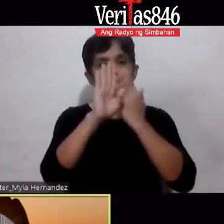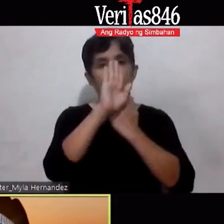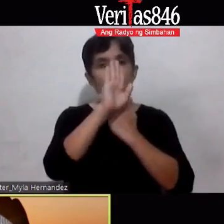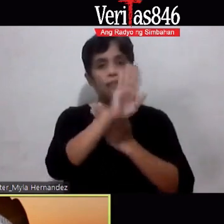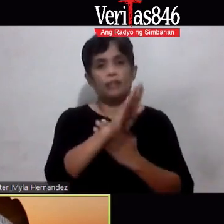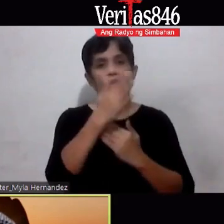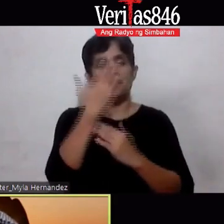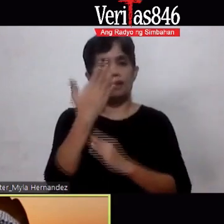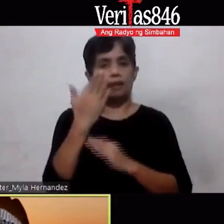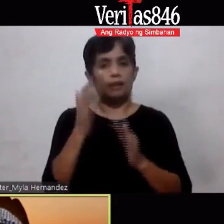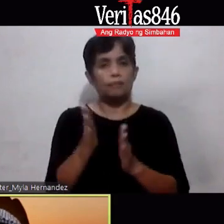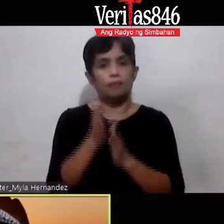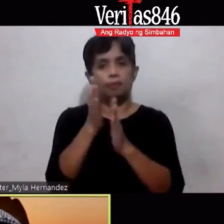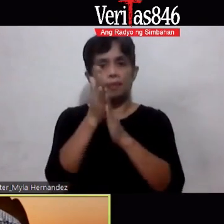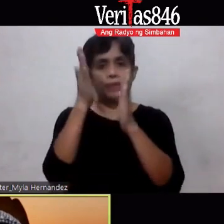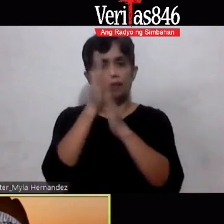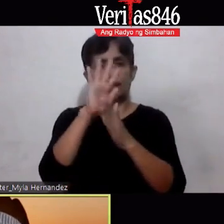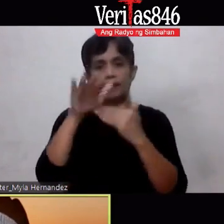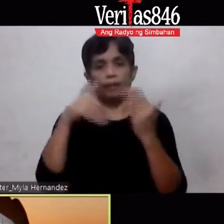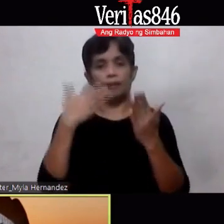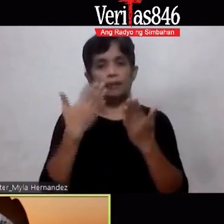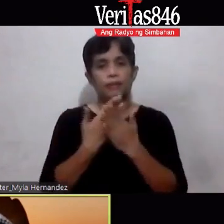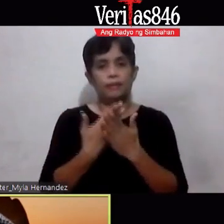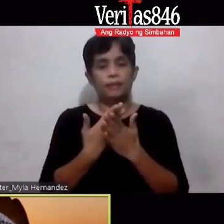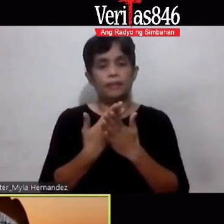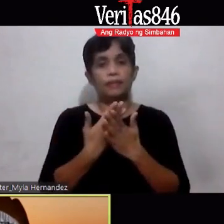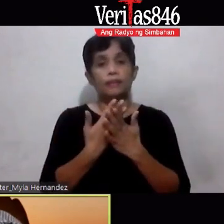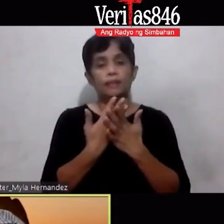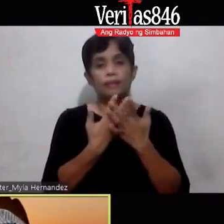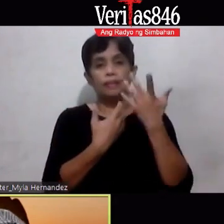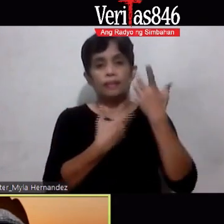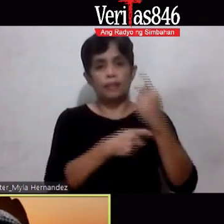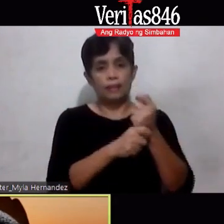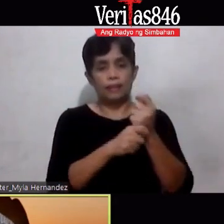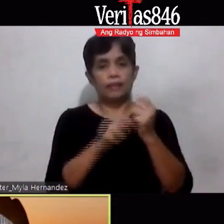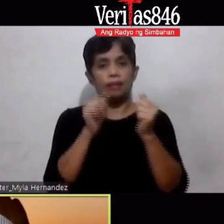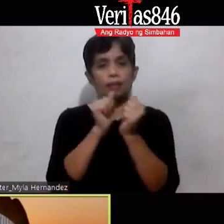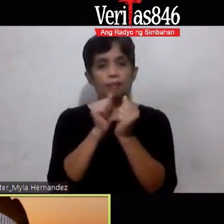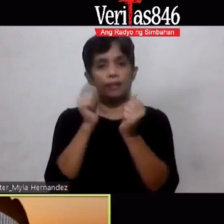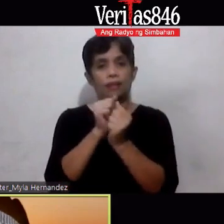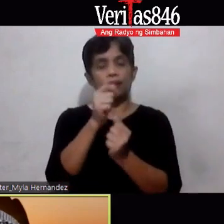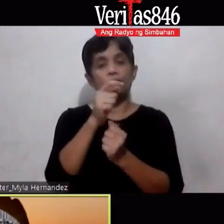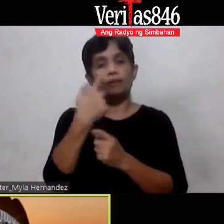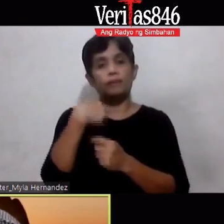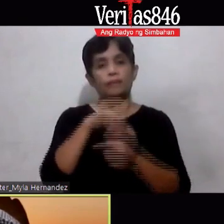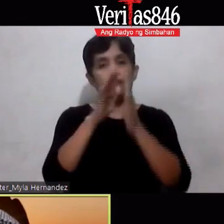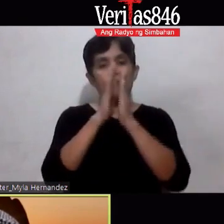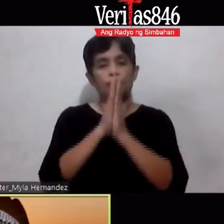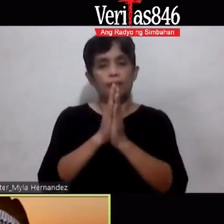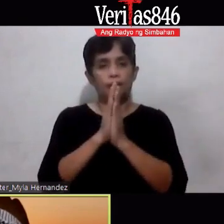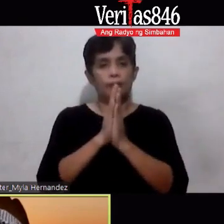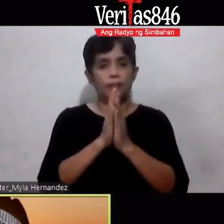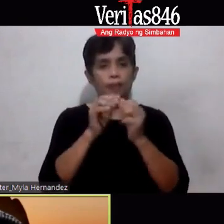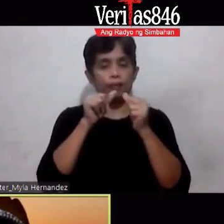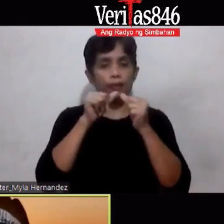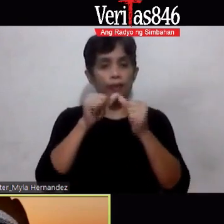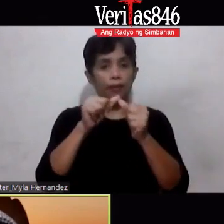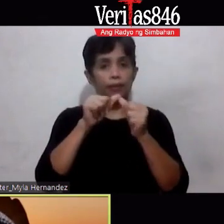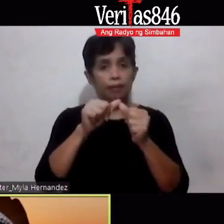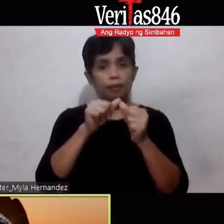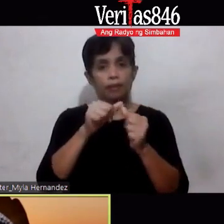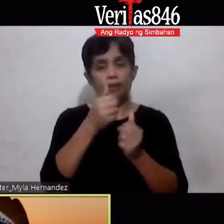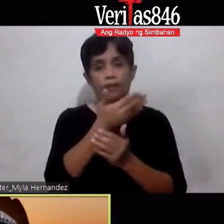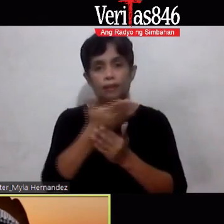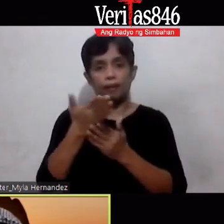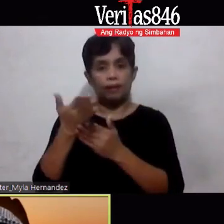lahat ng papuri At ang lahat ng parangal Samahan nyo po ka sa ating pananalangin Habang iinbitahin ko pong patuloy Ang ating mga kapanalik Na